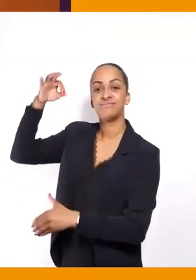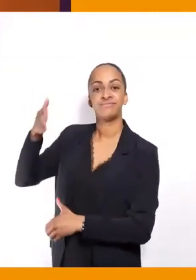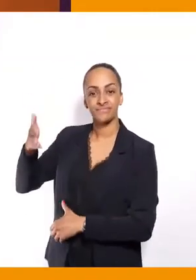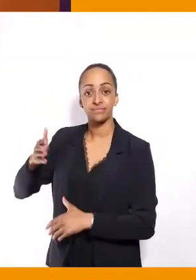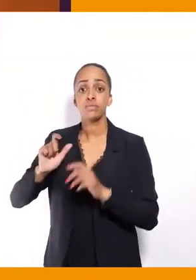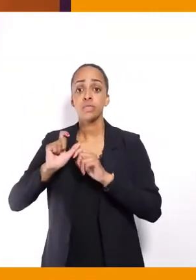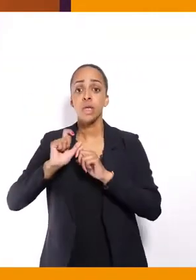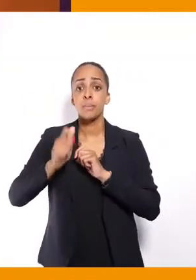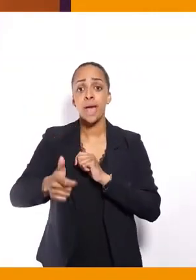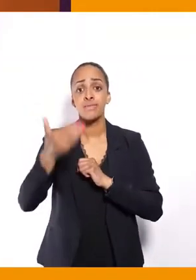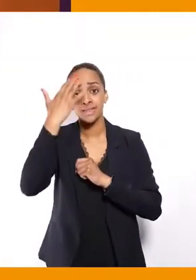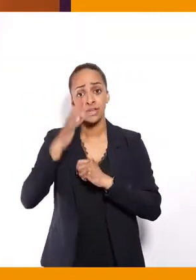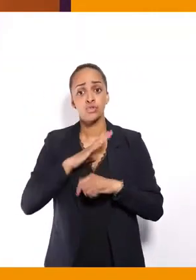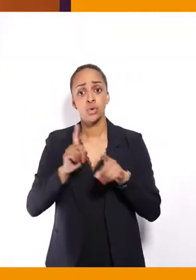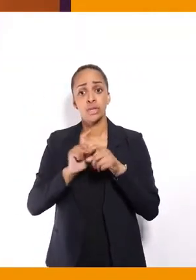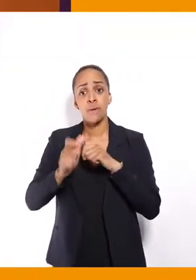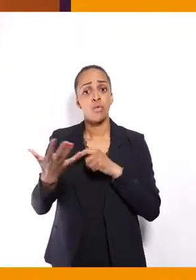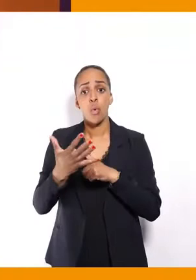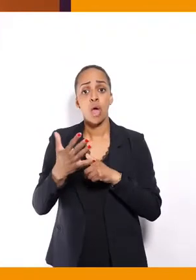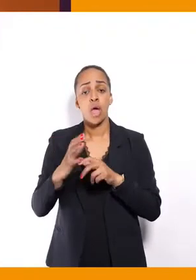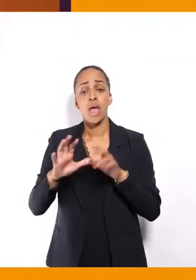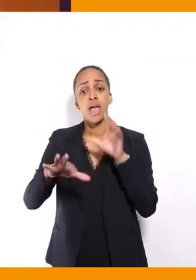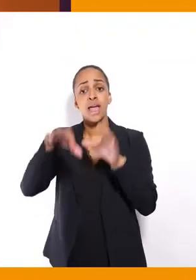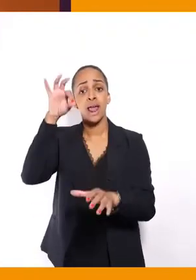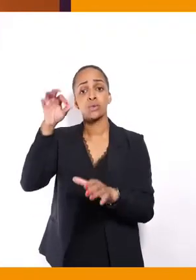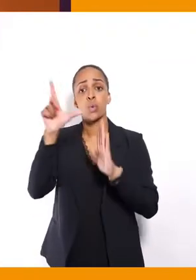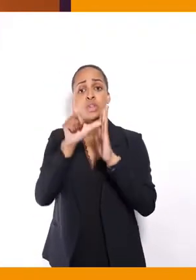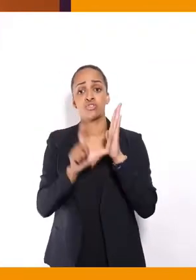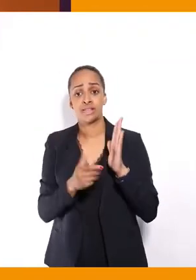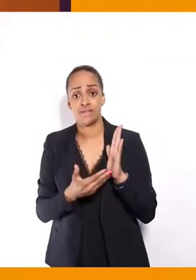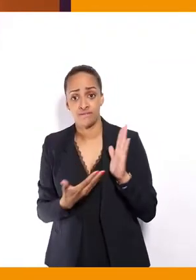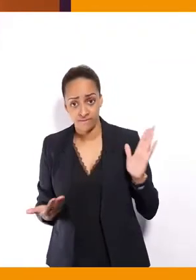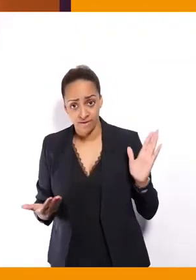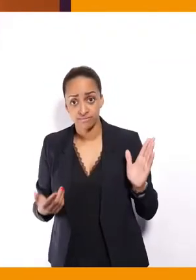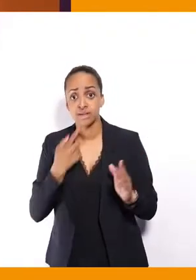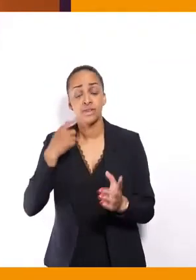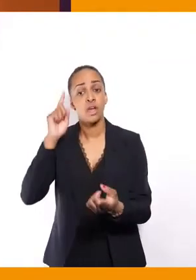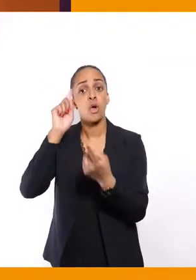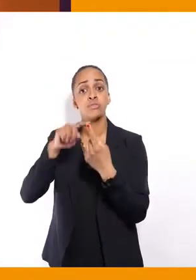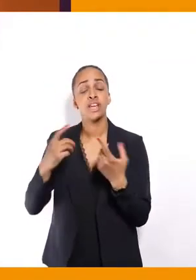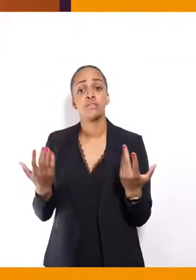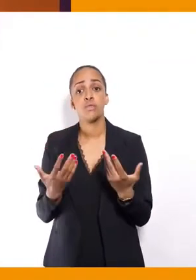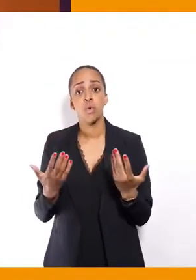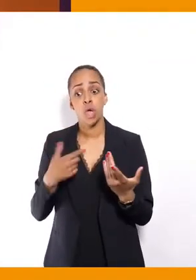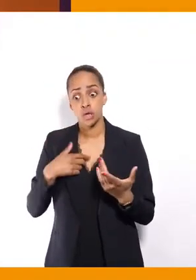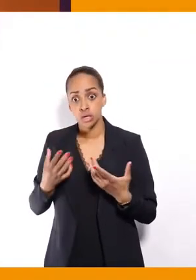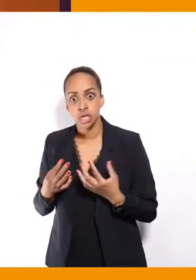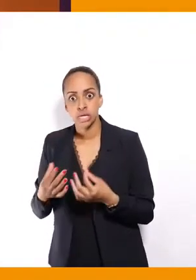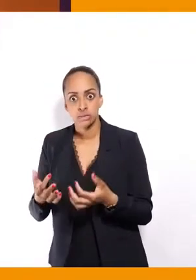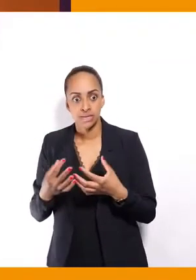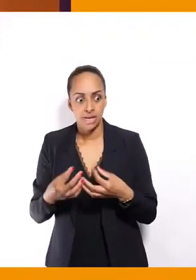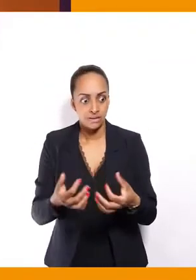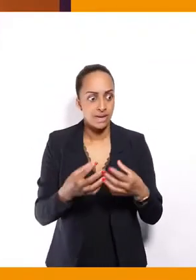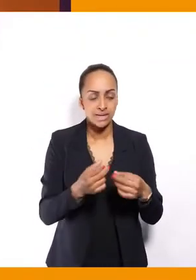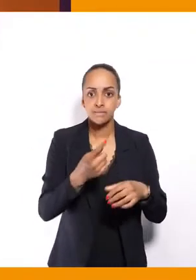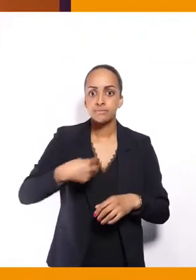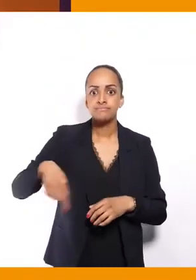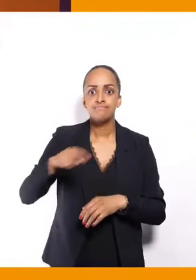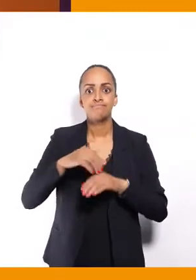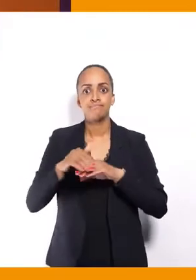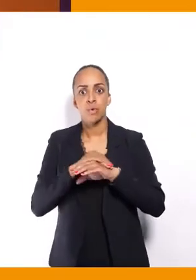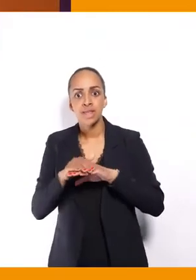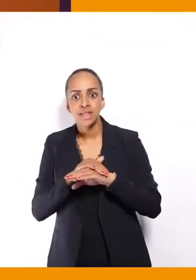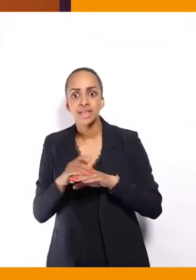législatives. Et donc, nous avons également cet objectif de sensibiliser les formations politiques et les candidats aux